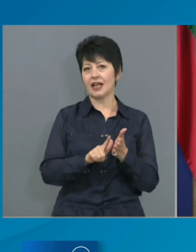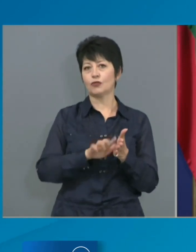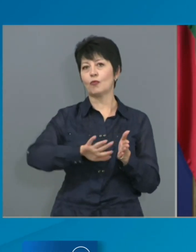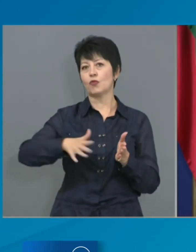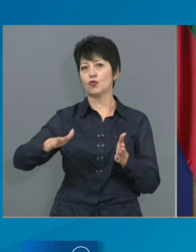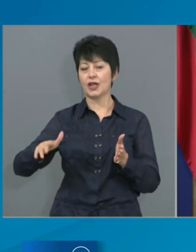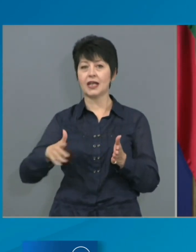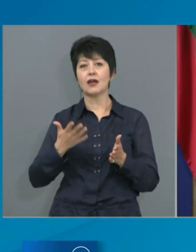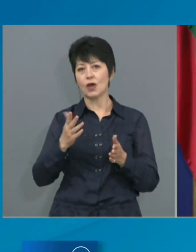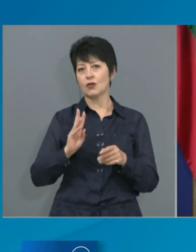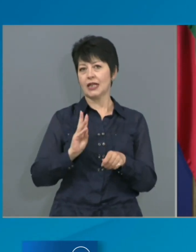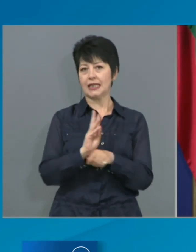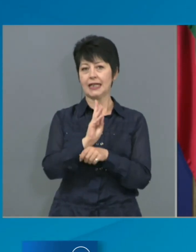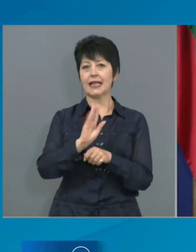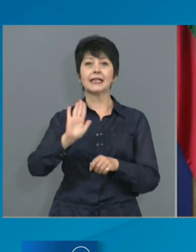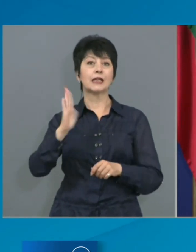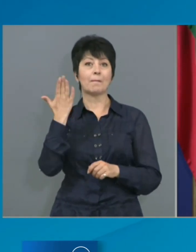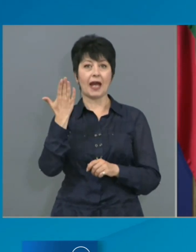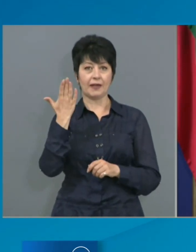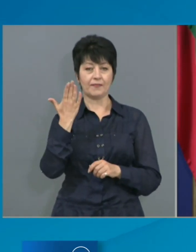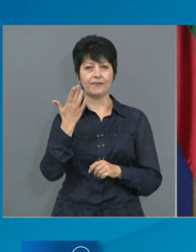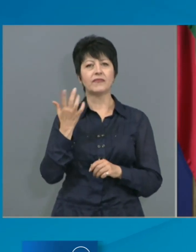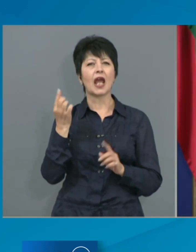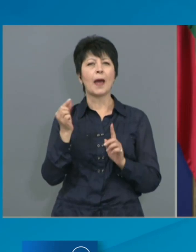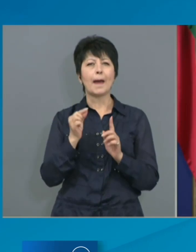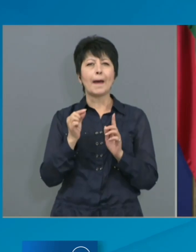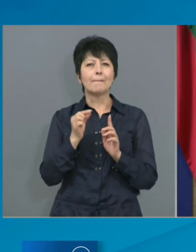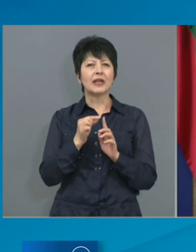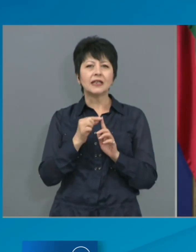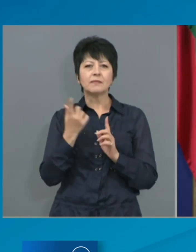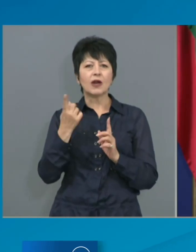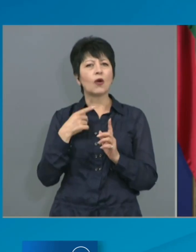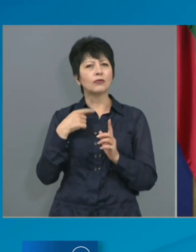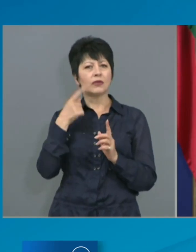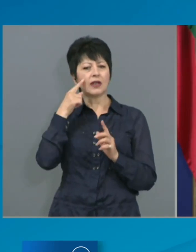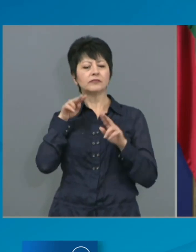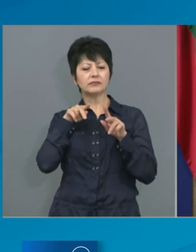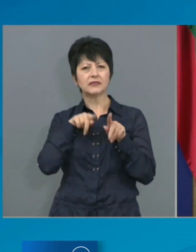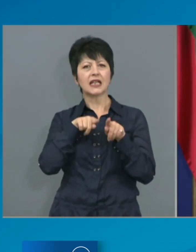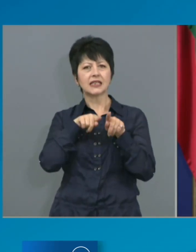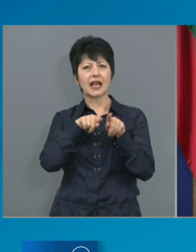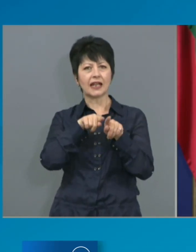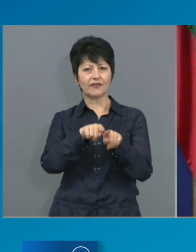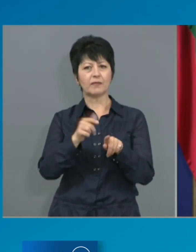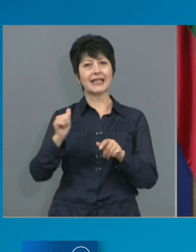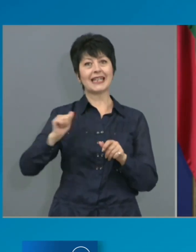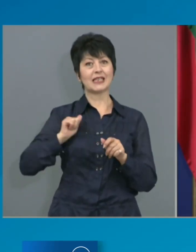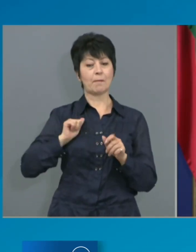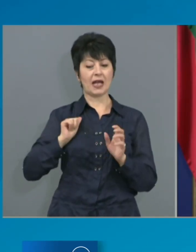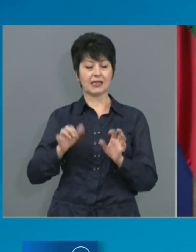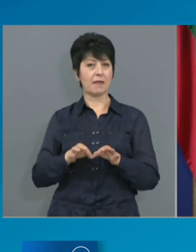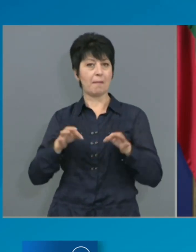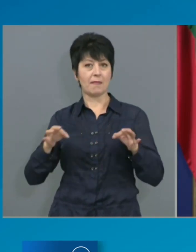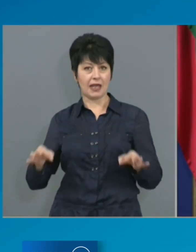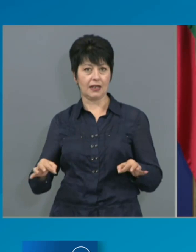май. Принципът, който следвахме е да запазим всички мерки, които имат съществено отражение